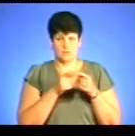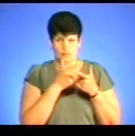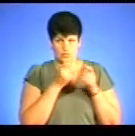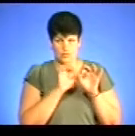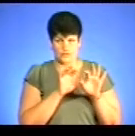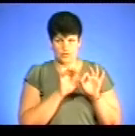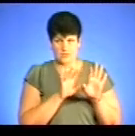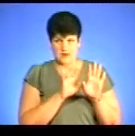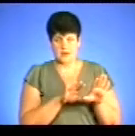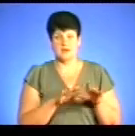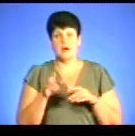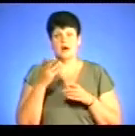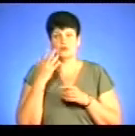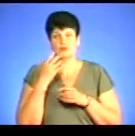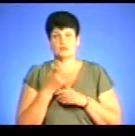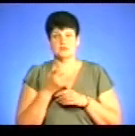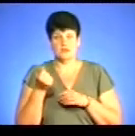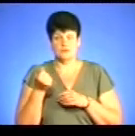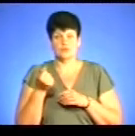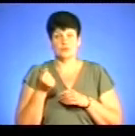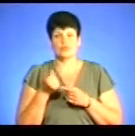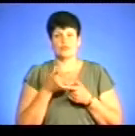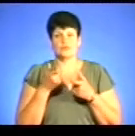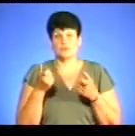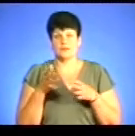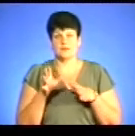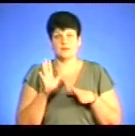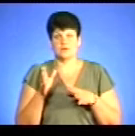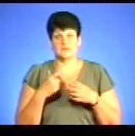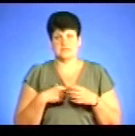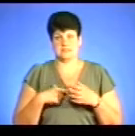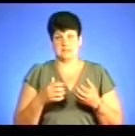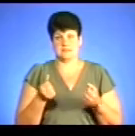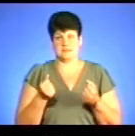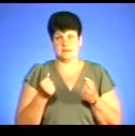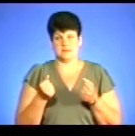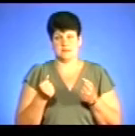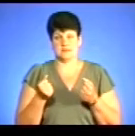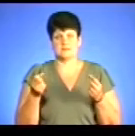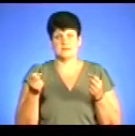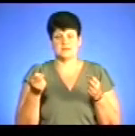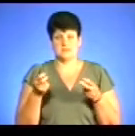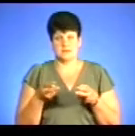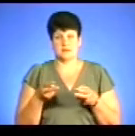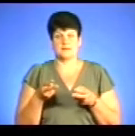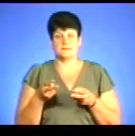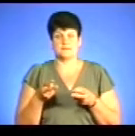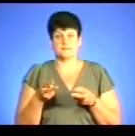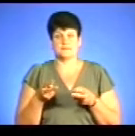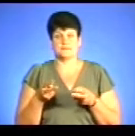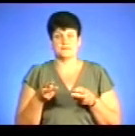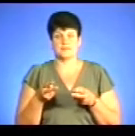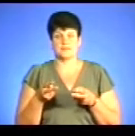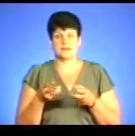дашь платнику офіційне повідомлення, то, звичайно, що платник не буде в себе тримати фальсифіковані підакцизні Ну так, логічно, ніхто ж не буде сувачити.